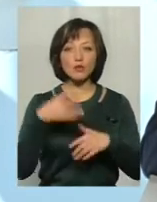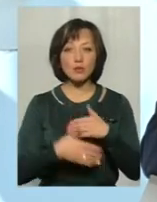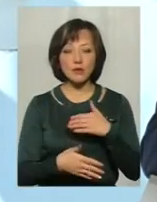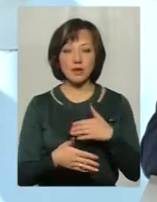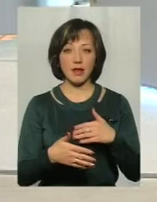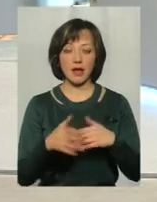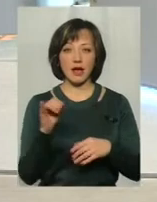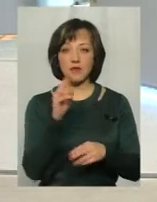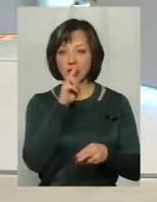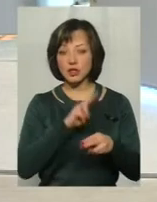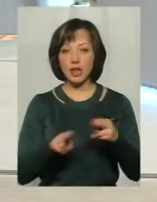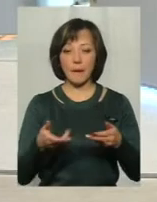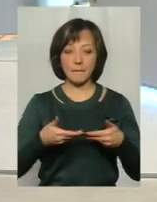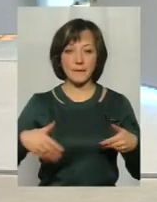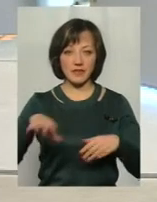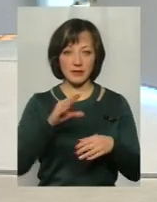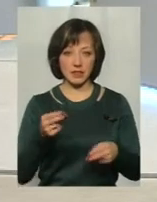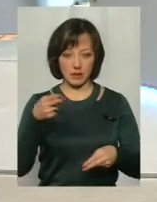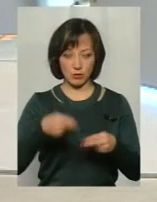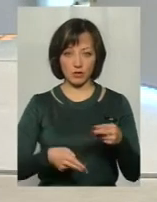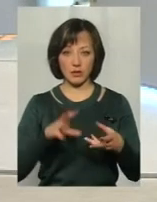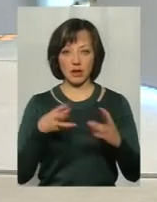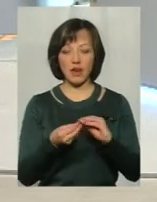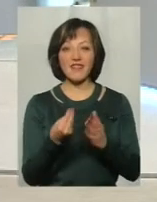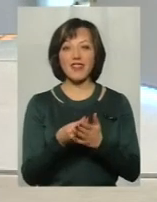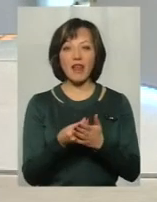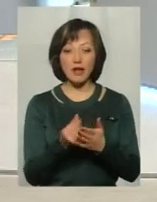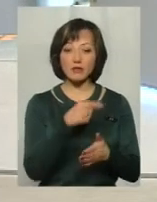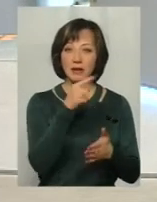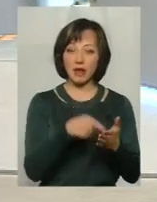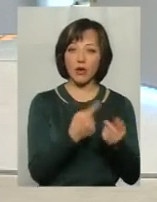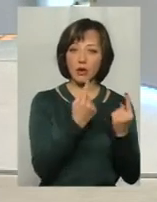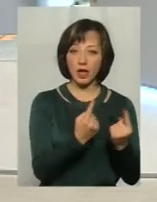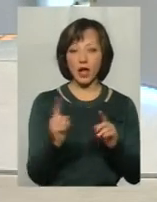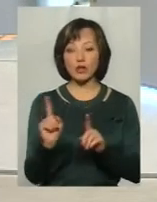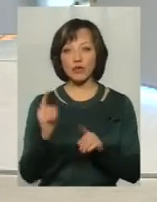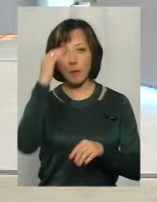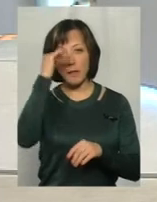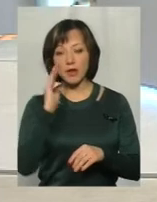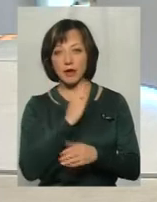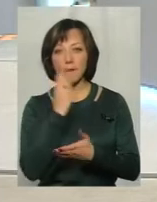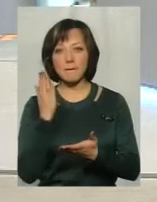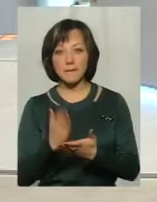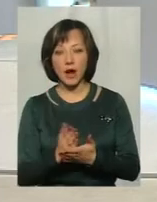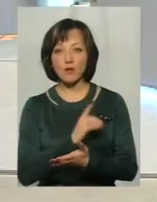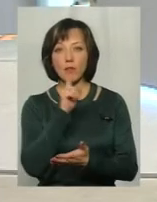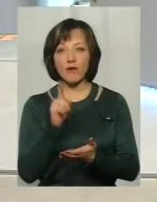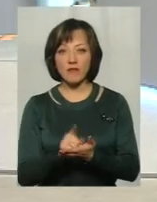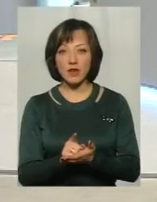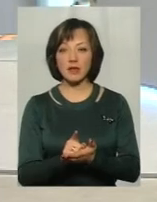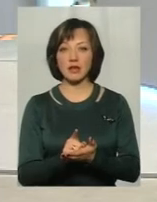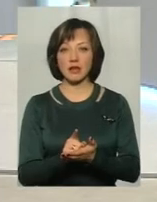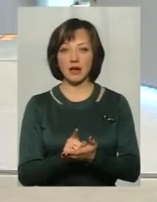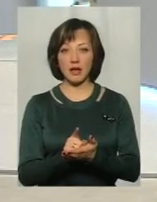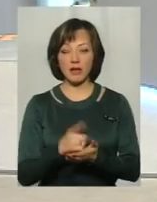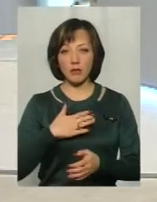І втрачаємо ми всі, врешті-решт. Тому фінансова сторона – це одна, а те, що батьки мають і повинні, зобов